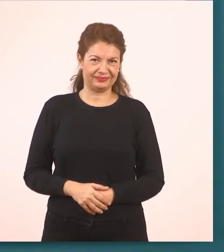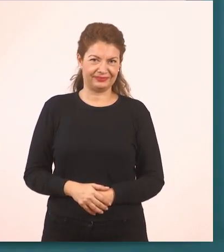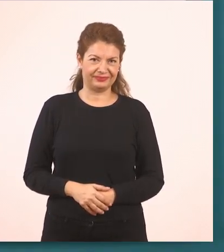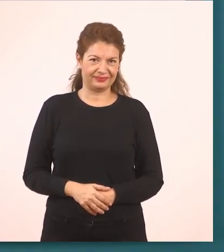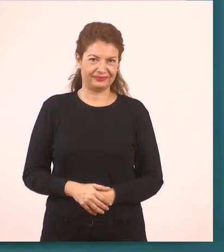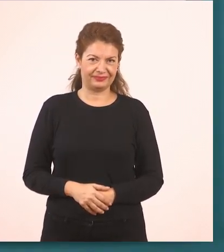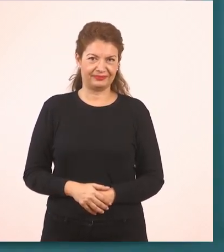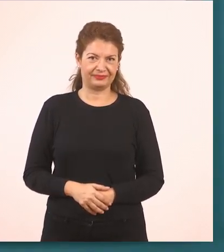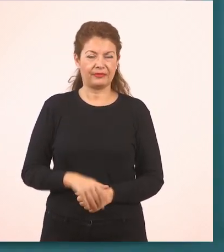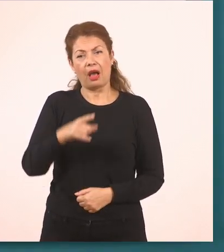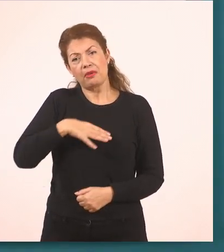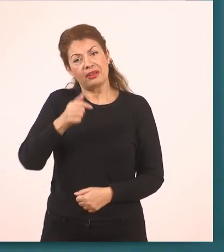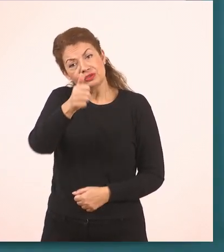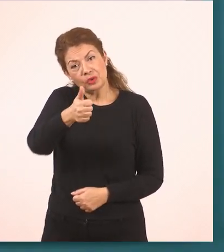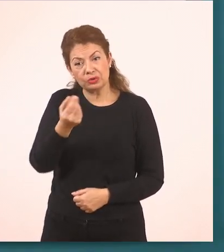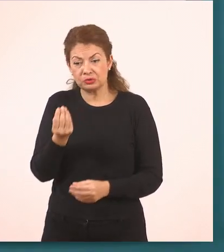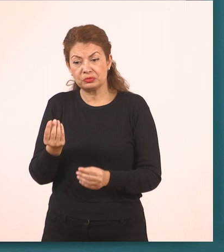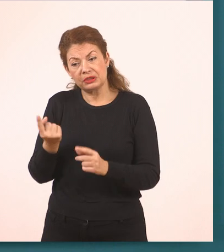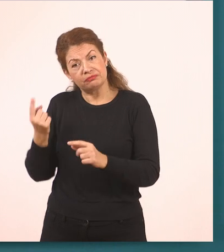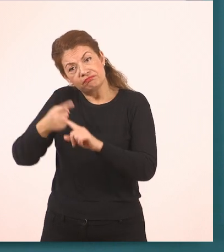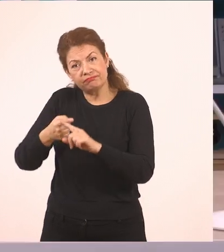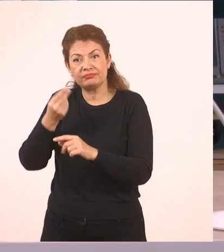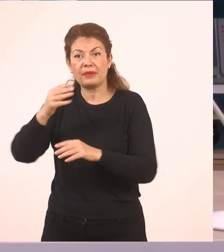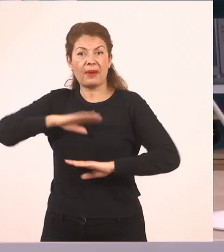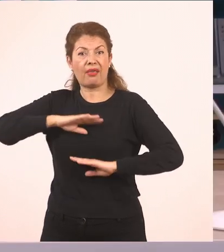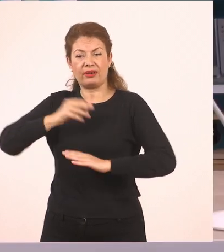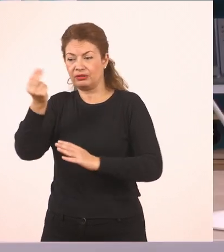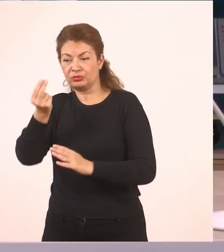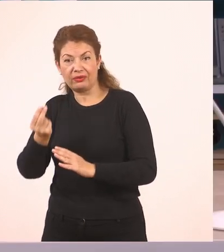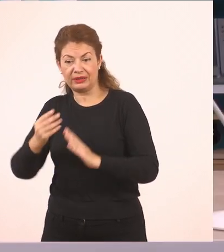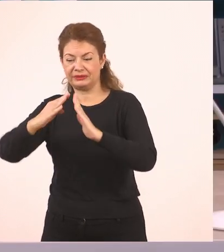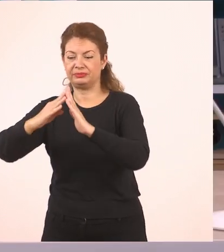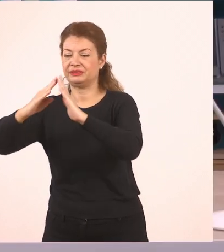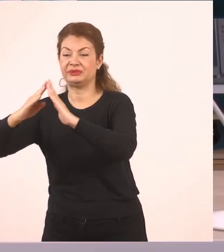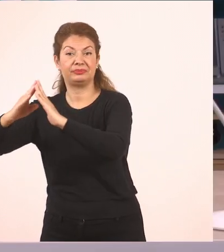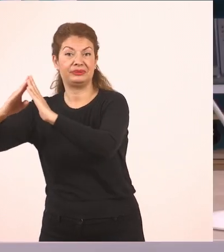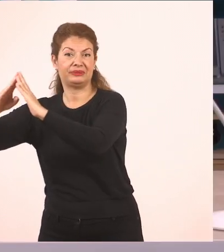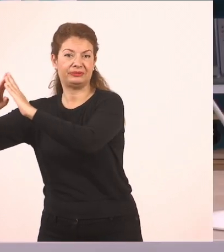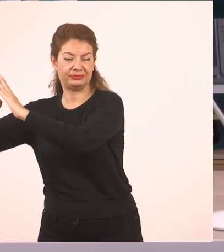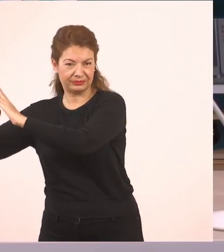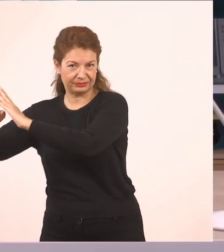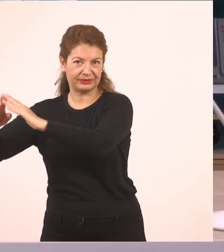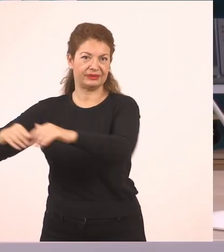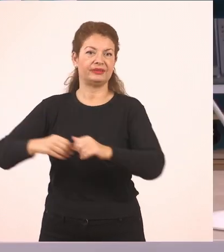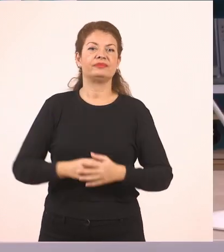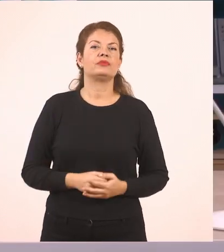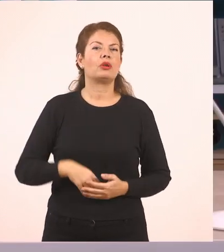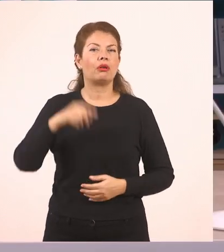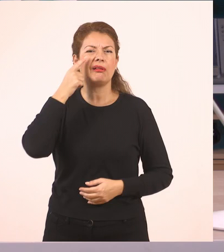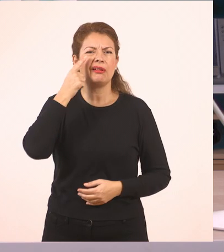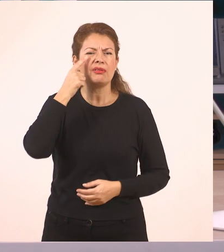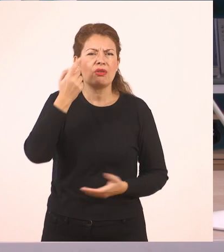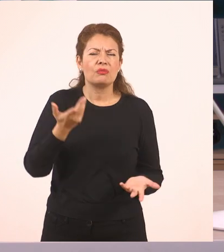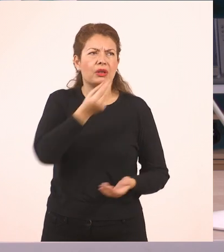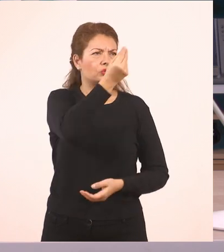Αλλά μπορείς να τα προσθέσεις εσύ, αν σου αρέσουν. και πάμε να δούμε τι